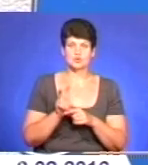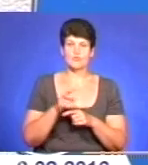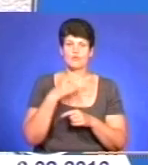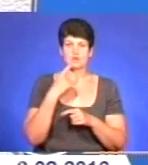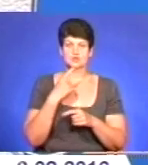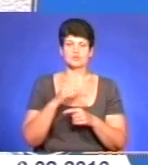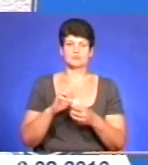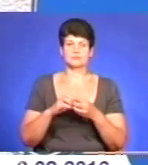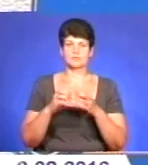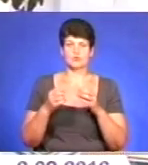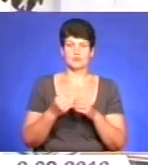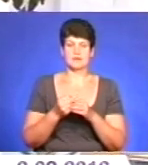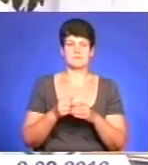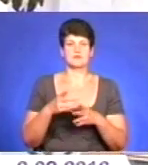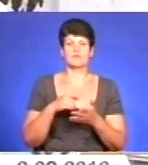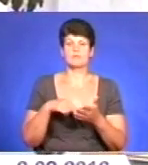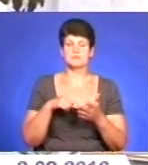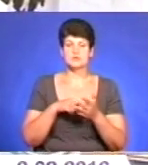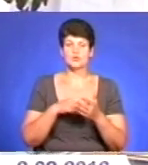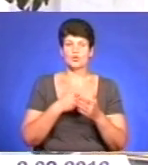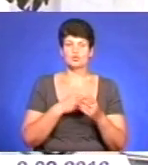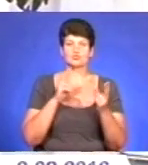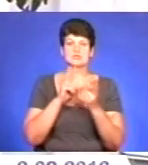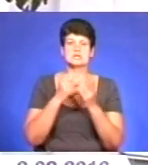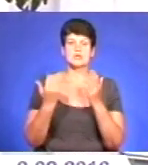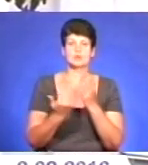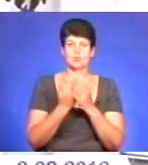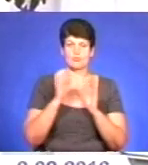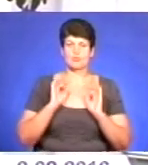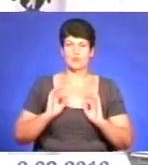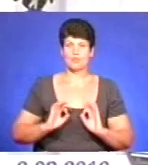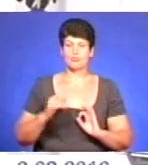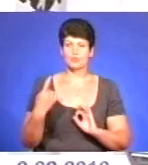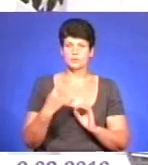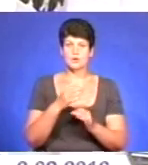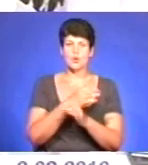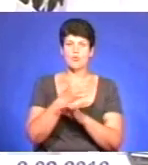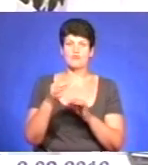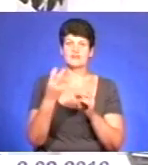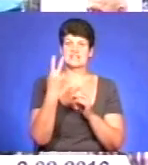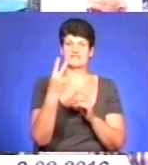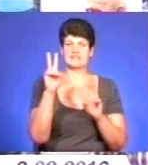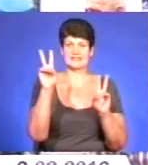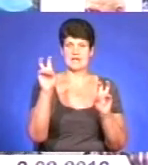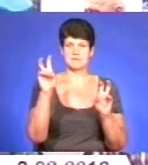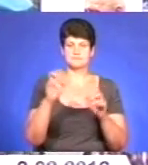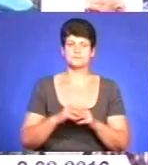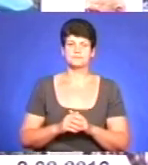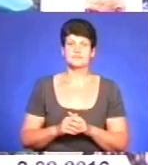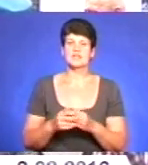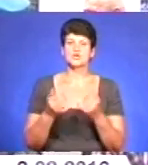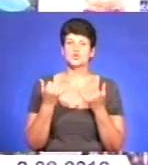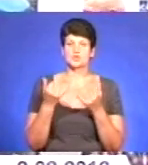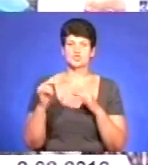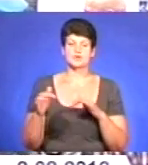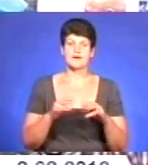у місті. Активісти хочуть зустрітися із новим прокурором області для обговорення дві теми. Сьогоднішня акція